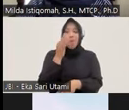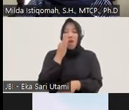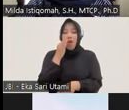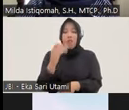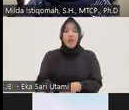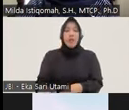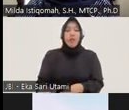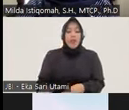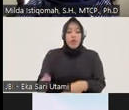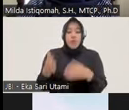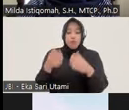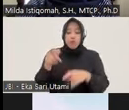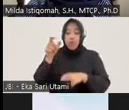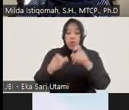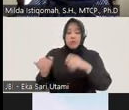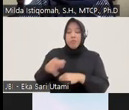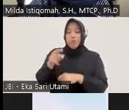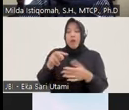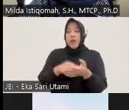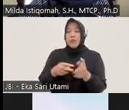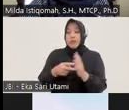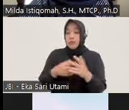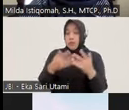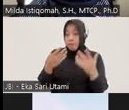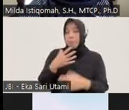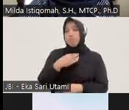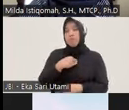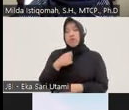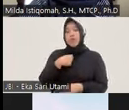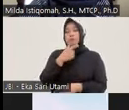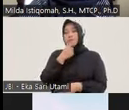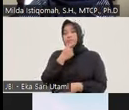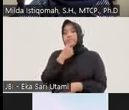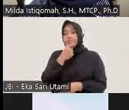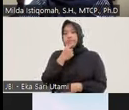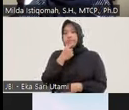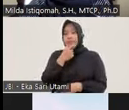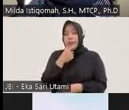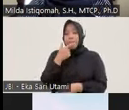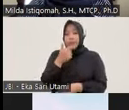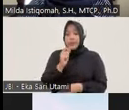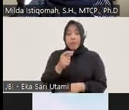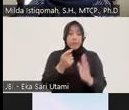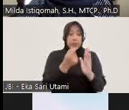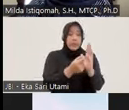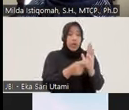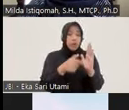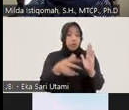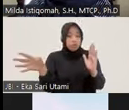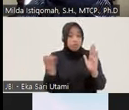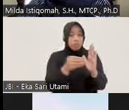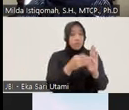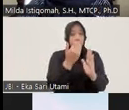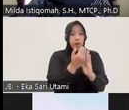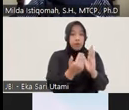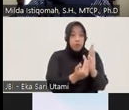kan buat orang-orang yang seperti itu nah ini juga menurut saya menjadi persoalan karena indikator-indikator yang kemudian dicantumkan di dalam